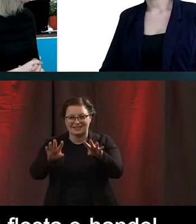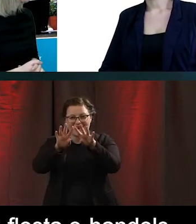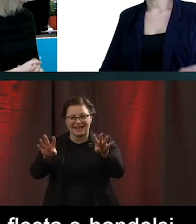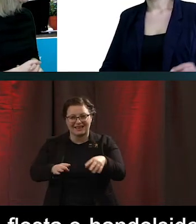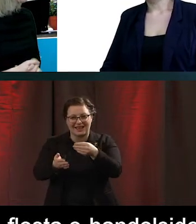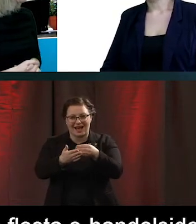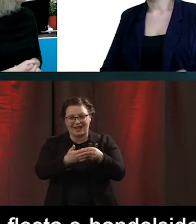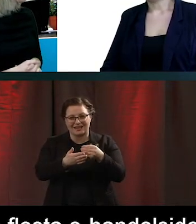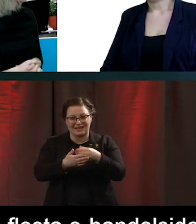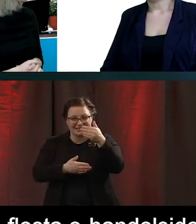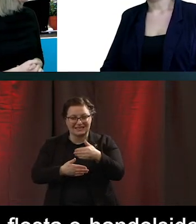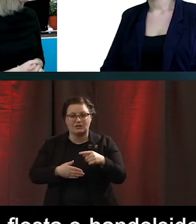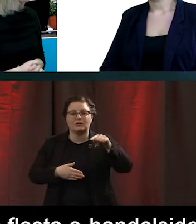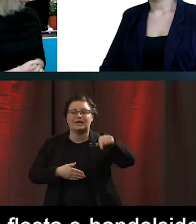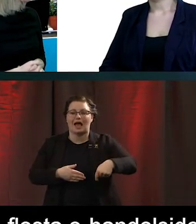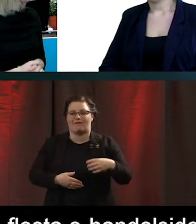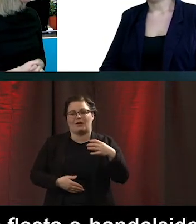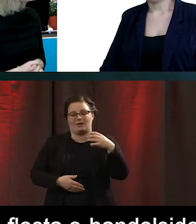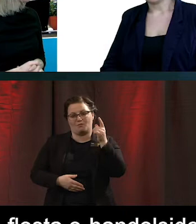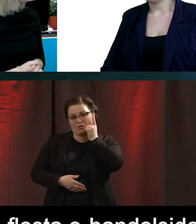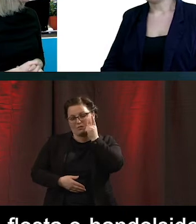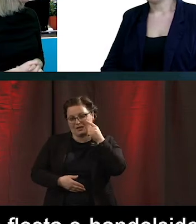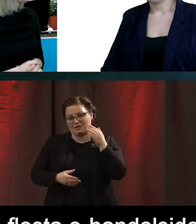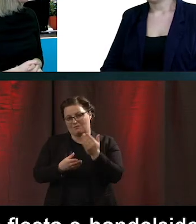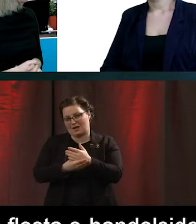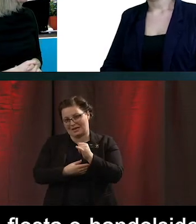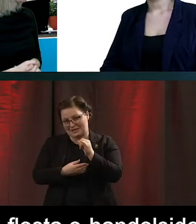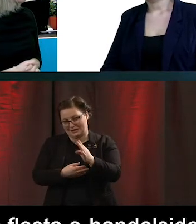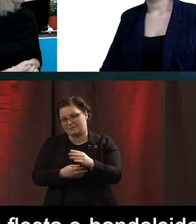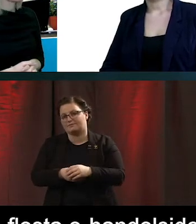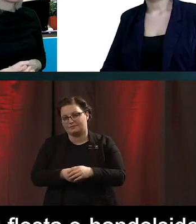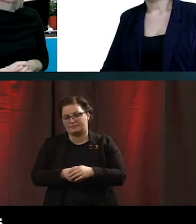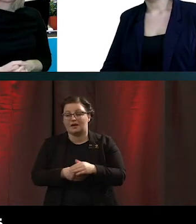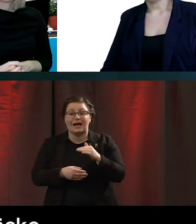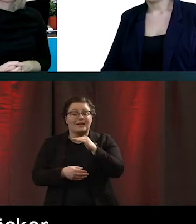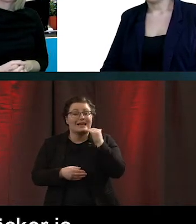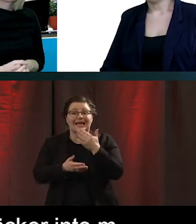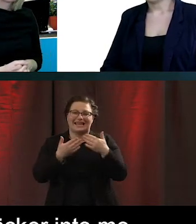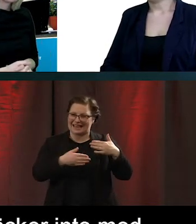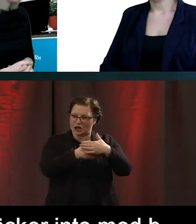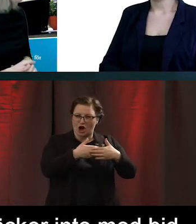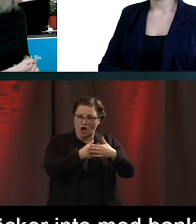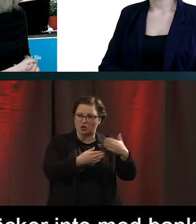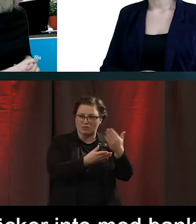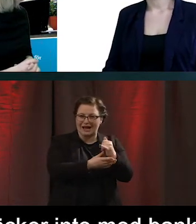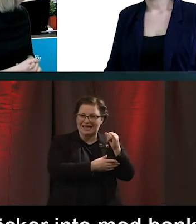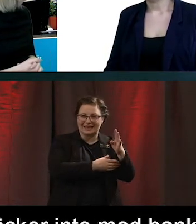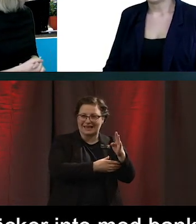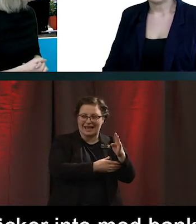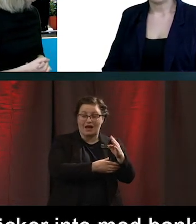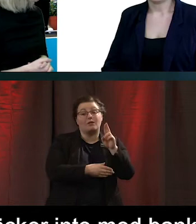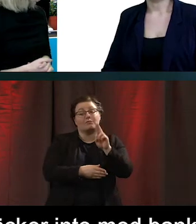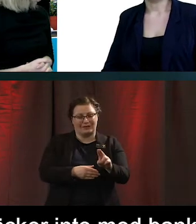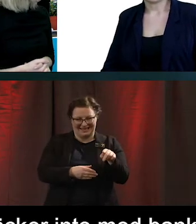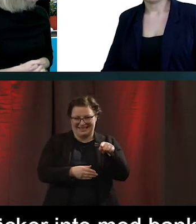krävs det mobilt bank-ID för att man ska kunna betala. Det räcker inte med bank-ID på datorn. Vilket ju är något som många